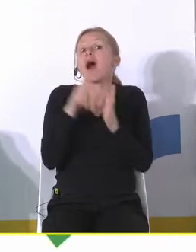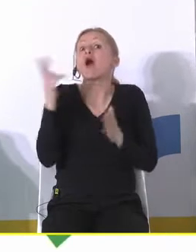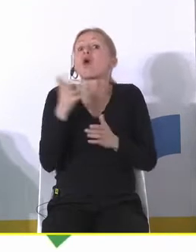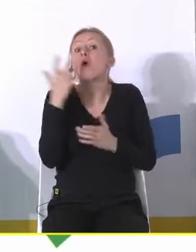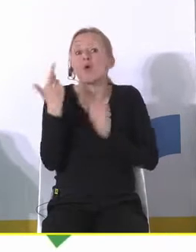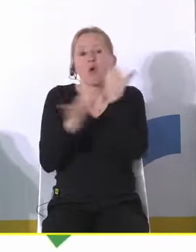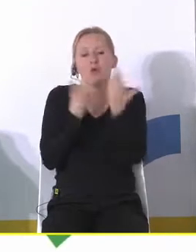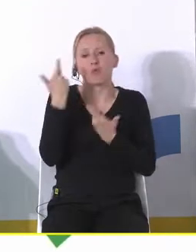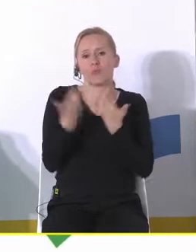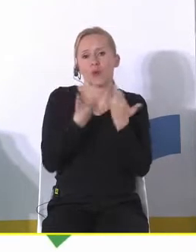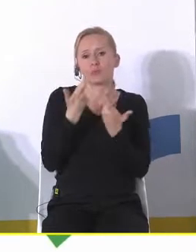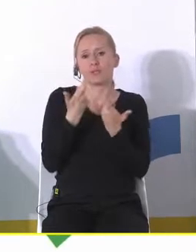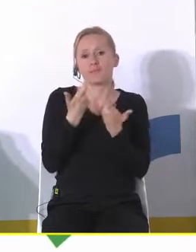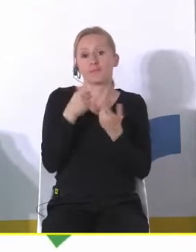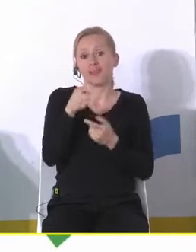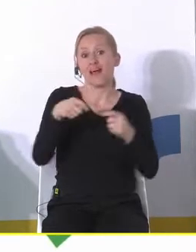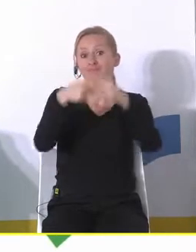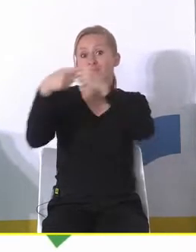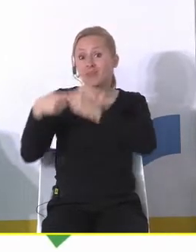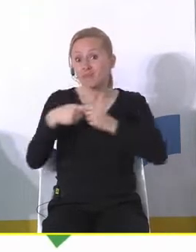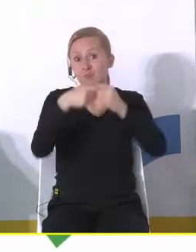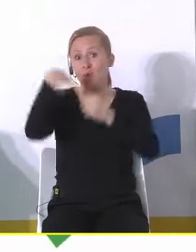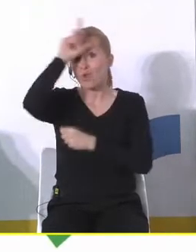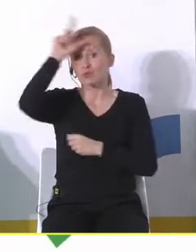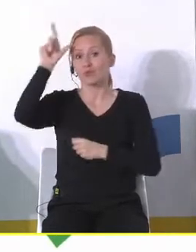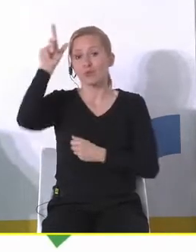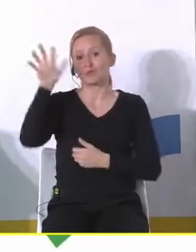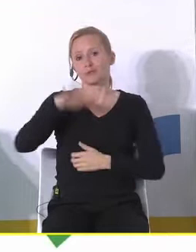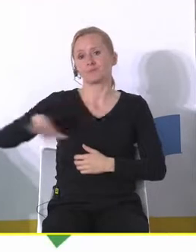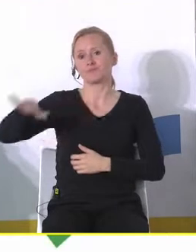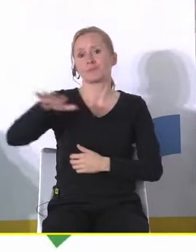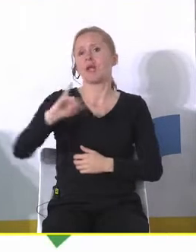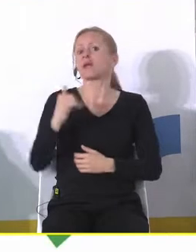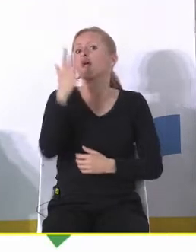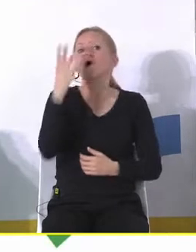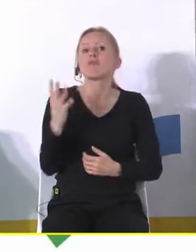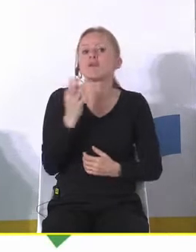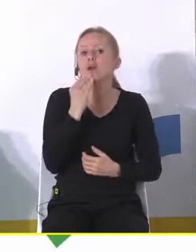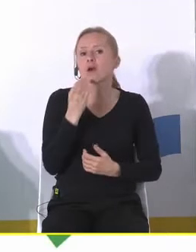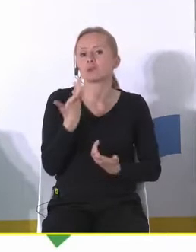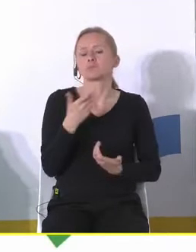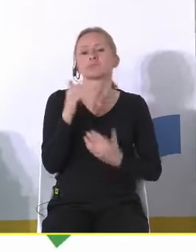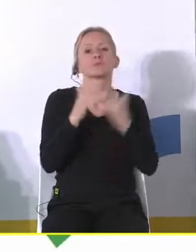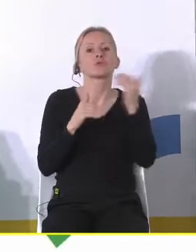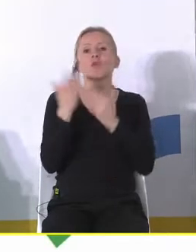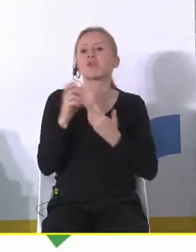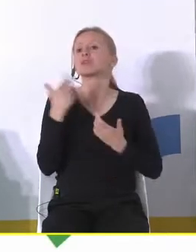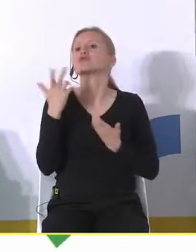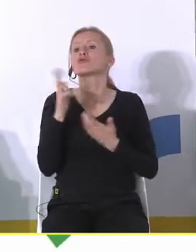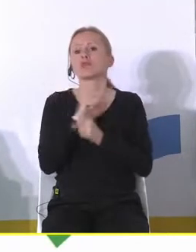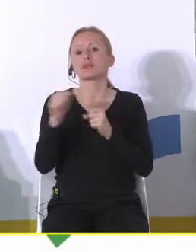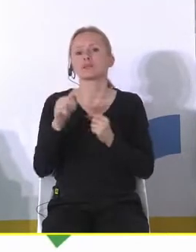robicie czyli dla tej wspólnoty mieszkańców tak jak ona wygląda z czego się składa no składa się z mniejszych